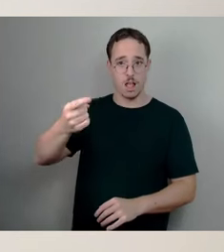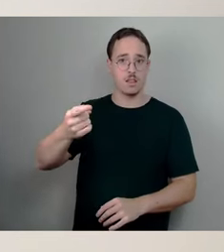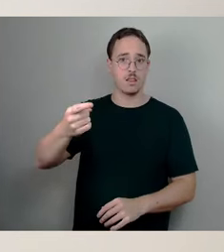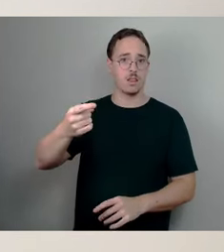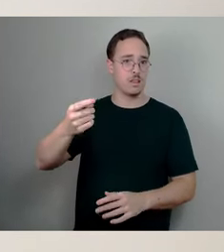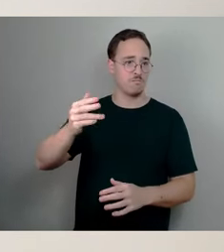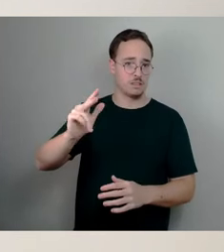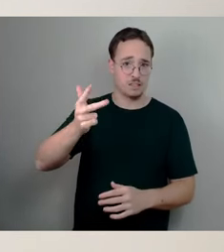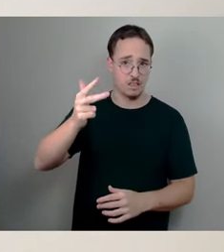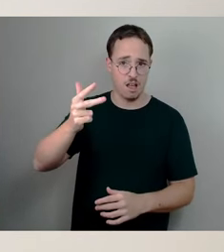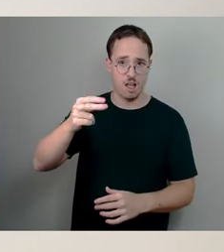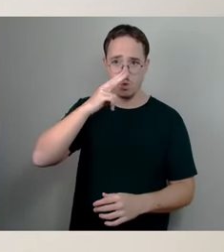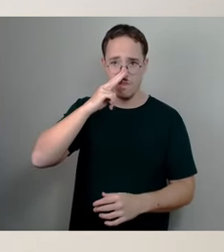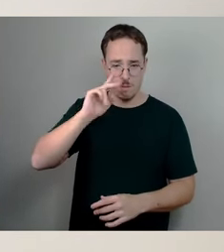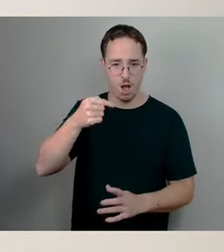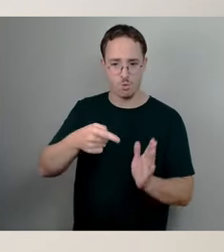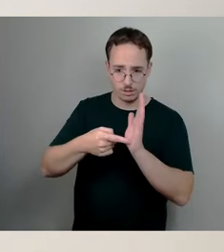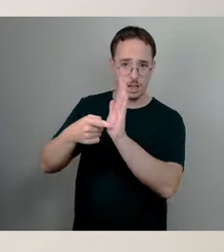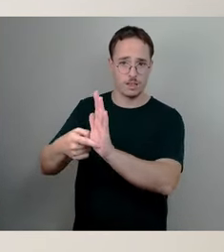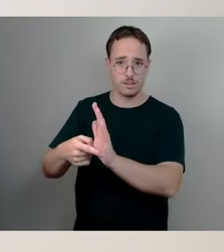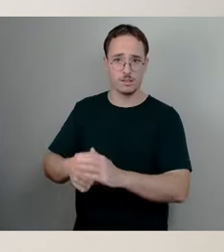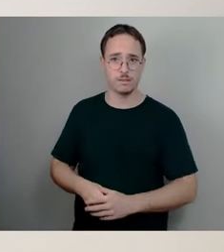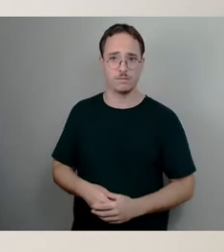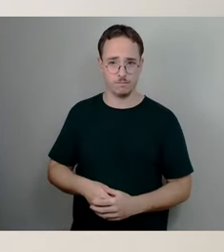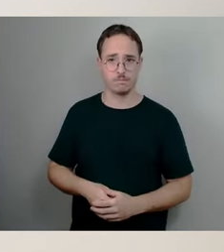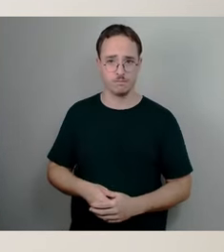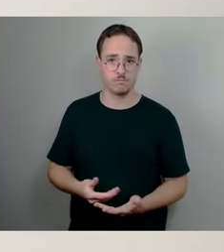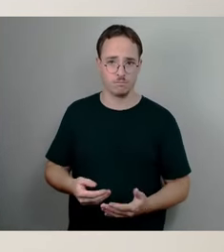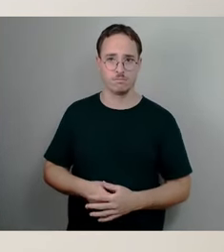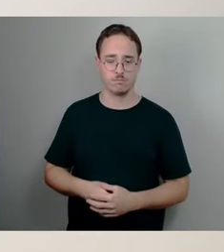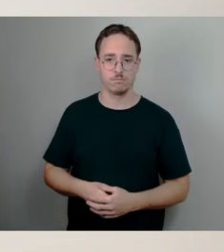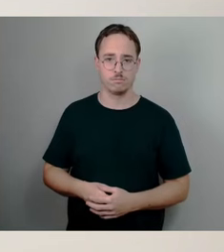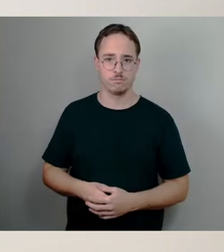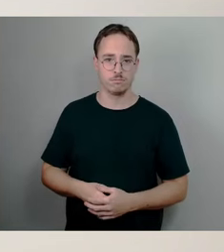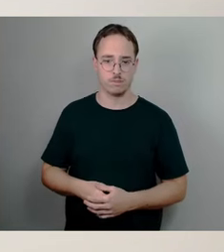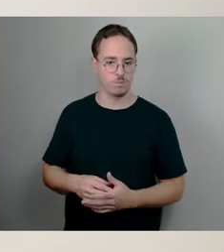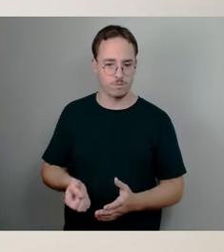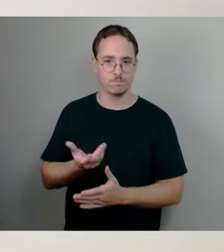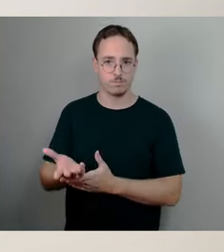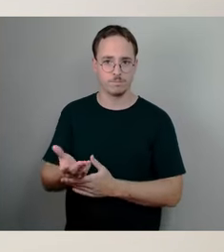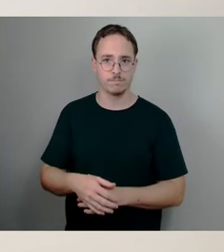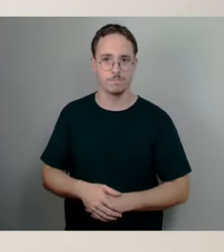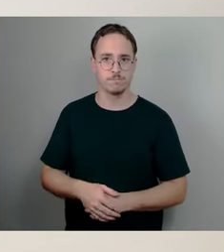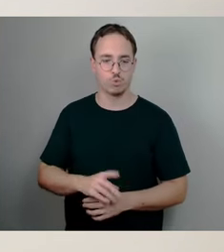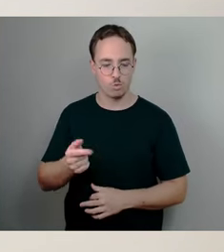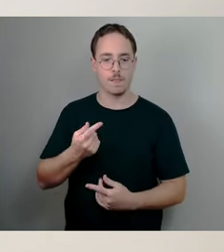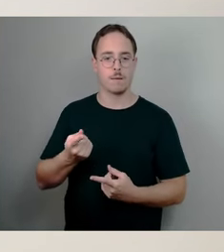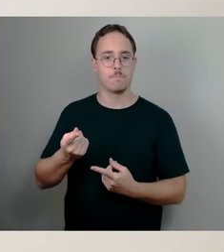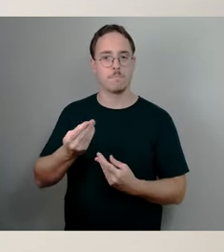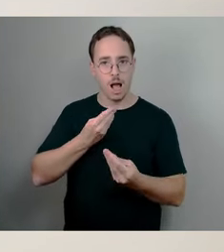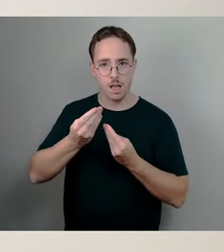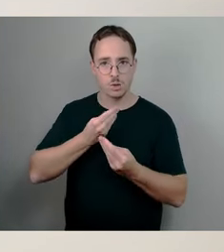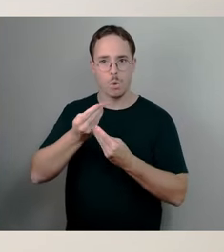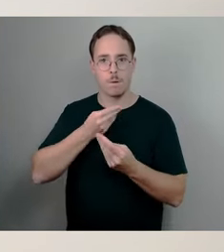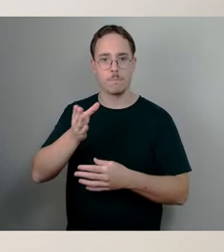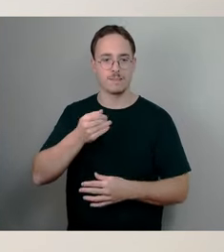.11. entsprechend vorstellen, beziehungsweise dort einbringen. Und dann in die Beratung einsteigen, mit dem Jugendhilfeausschuss,